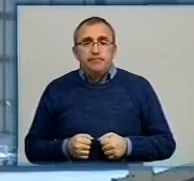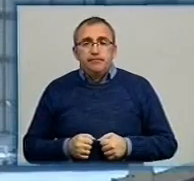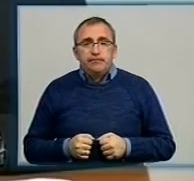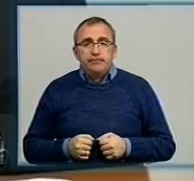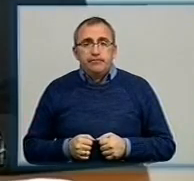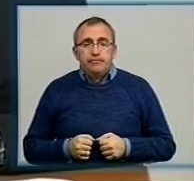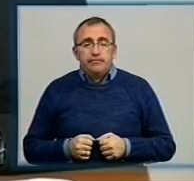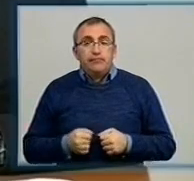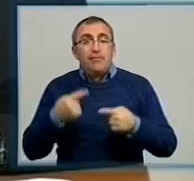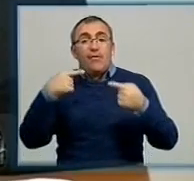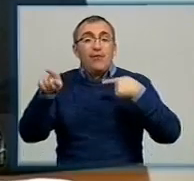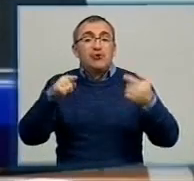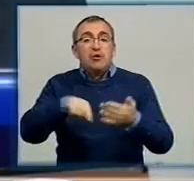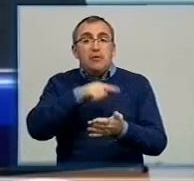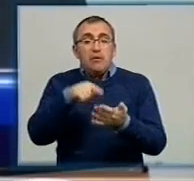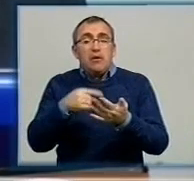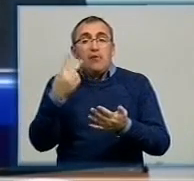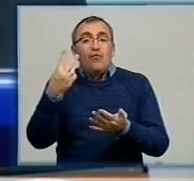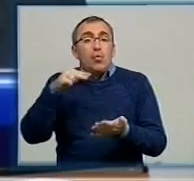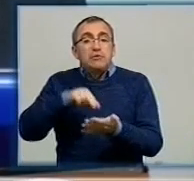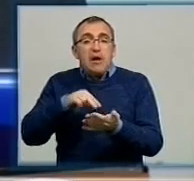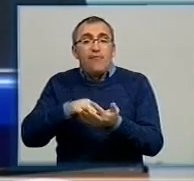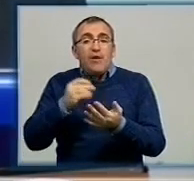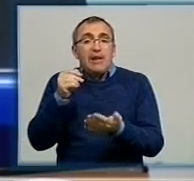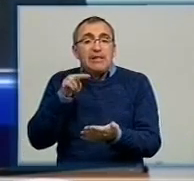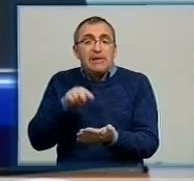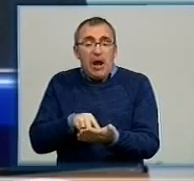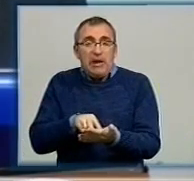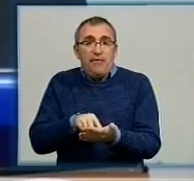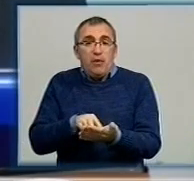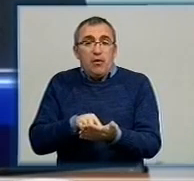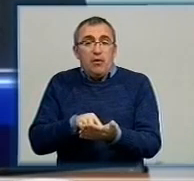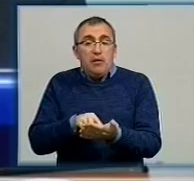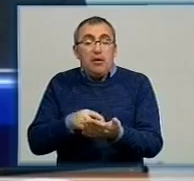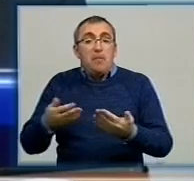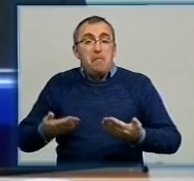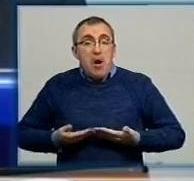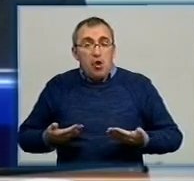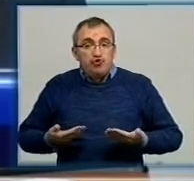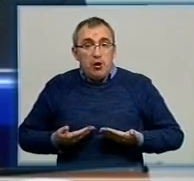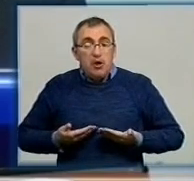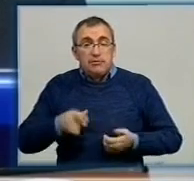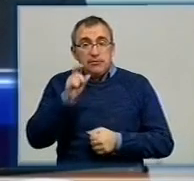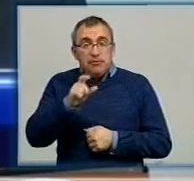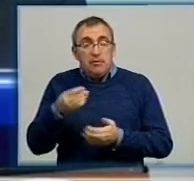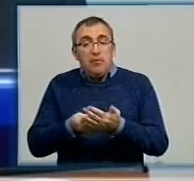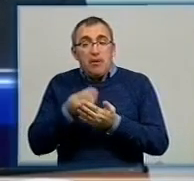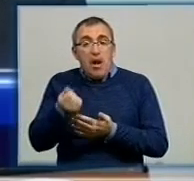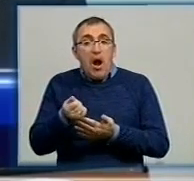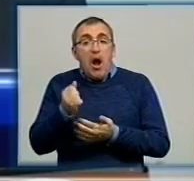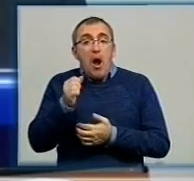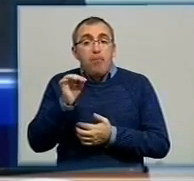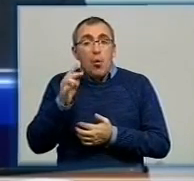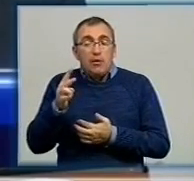В інших містах діє двуставковий тариф. Тобто, мешканці платять обонплату